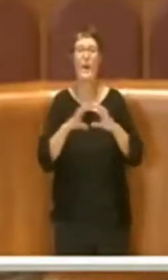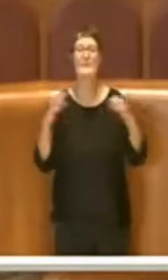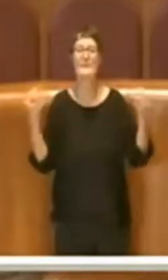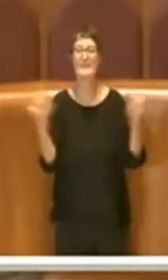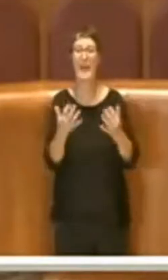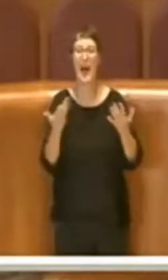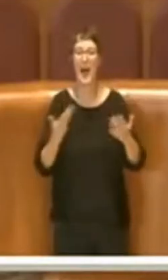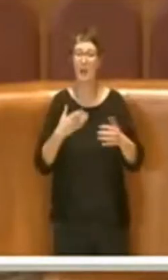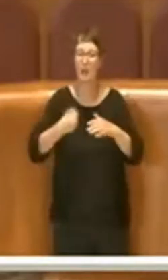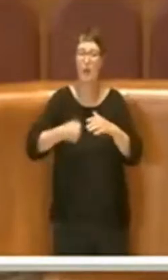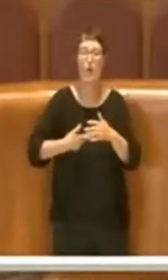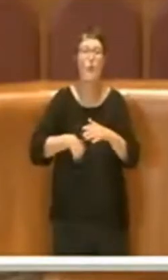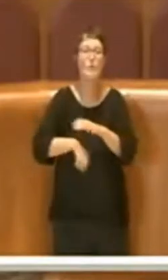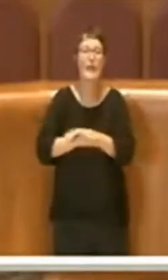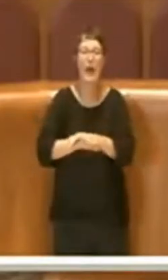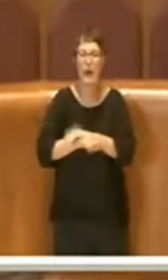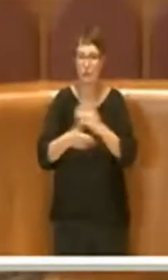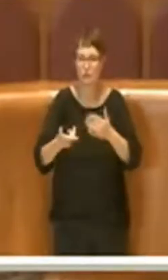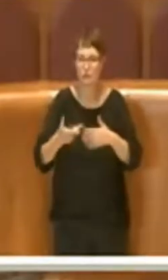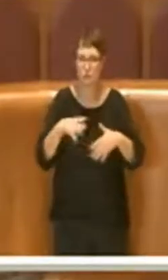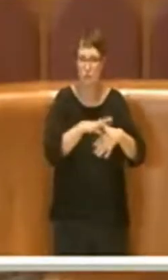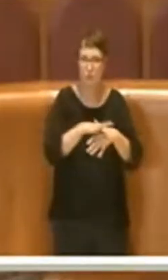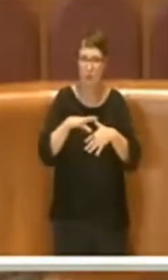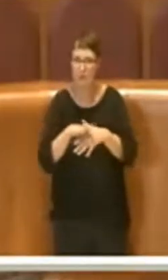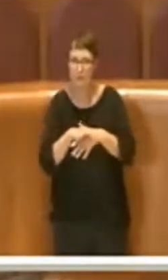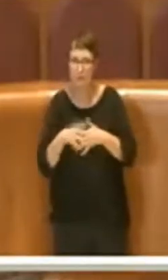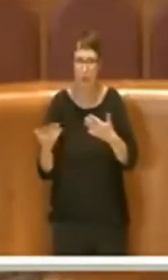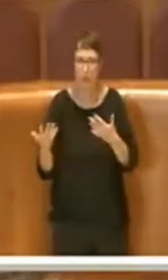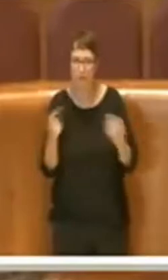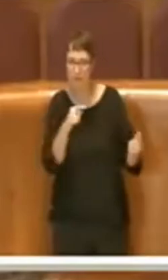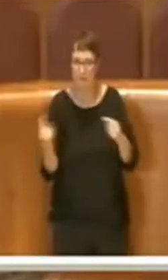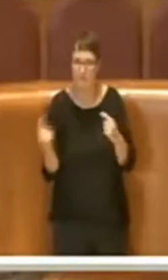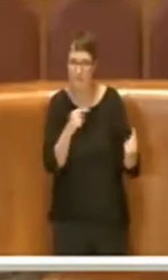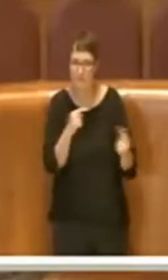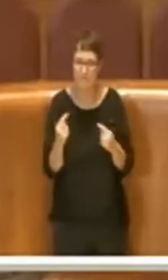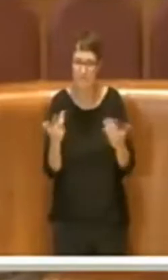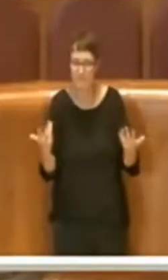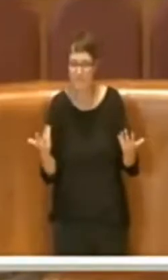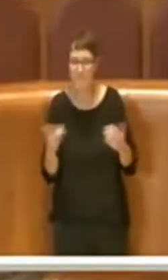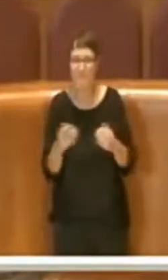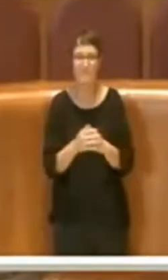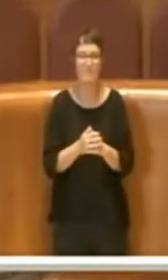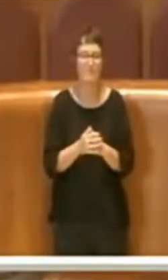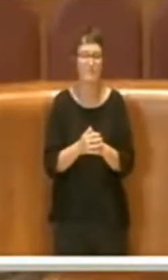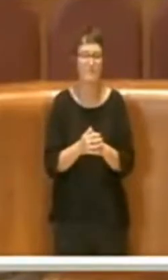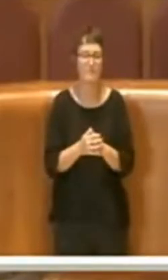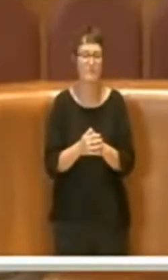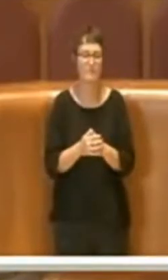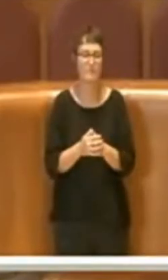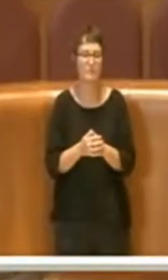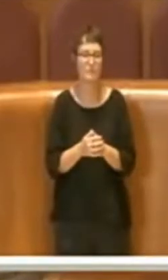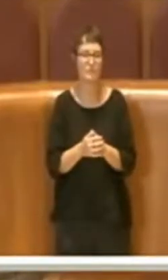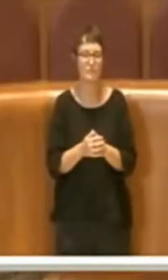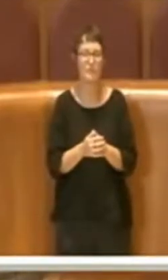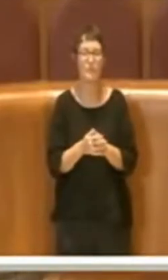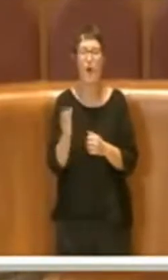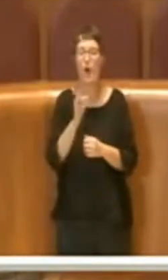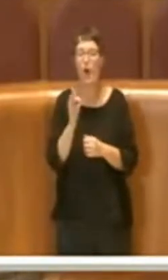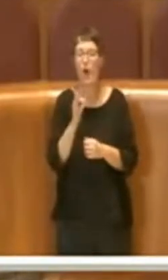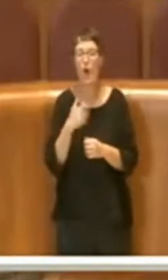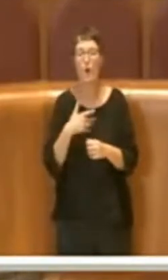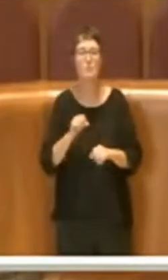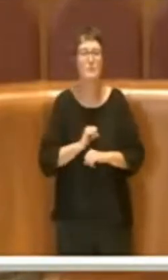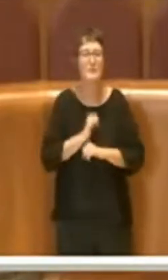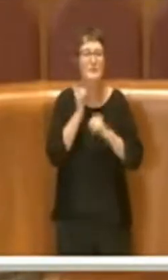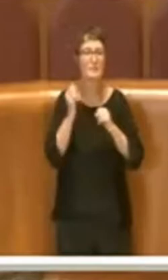a Roma, ma vale anche al contrario, quando magari si fanno confronti in negativo con